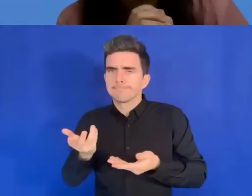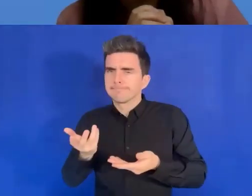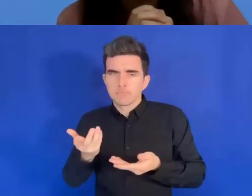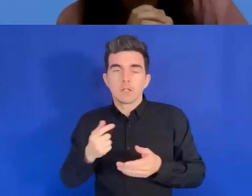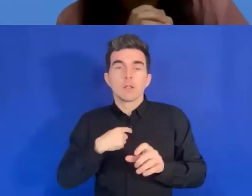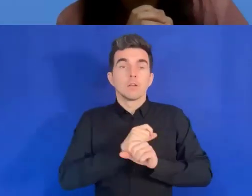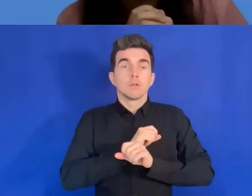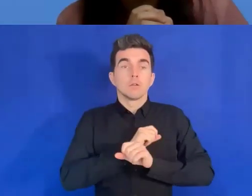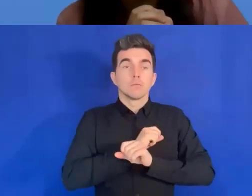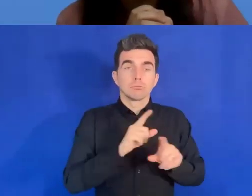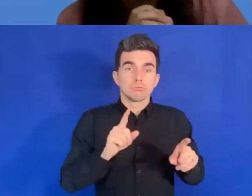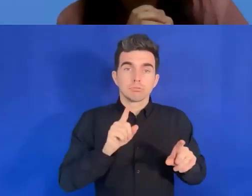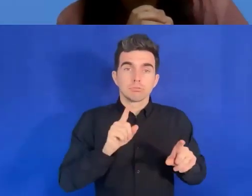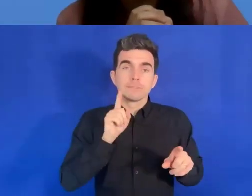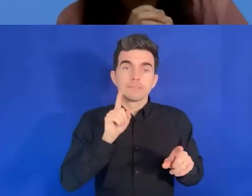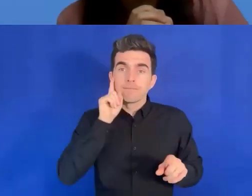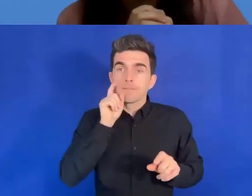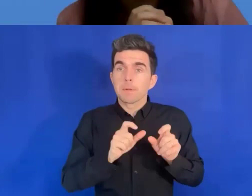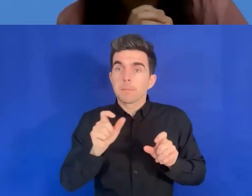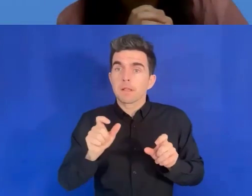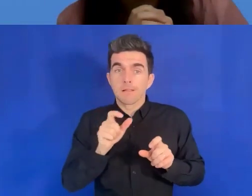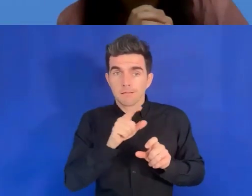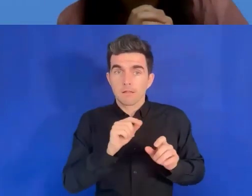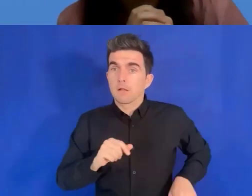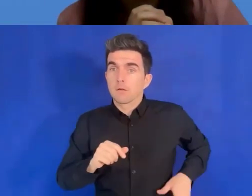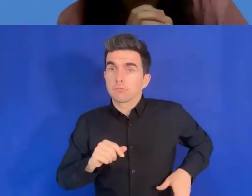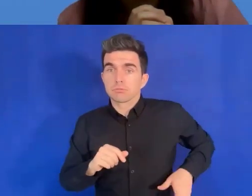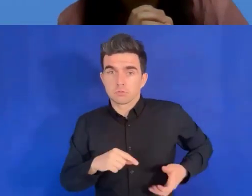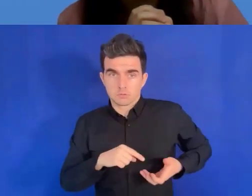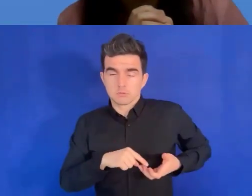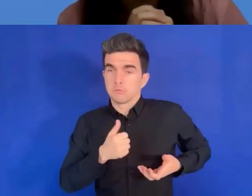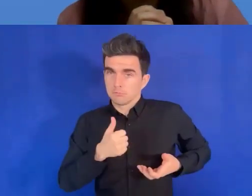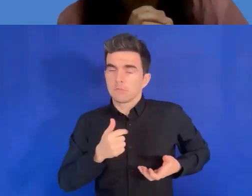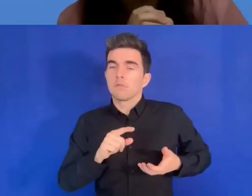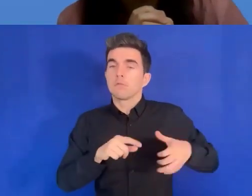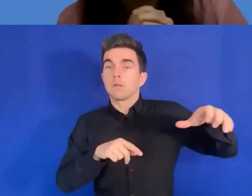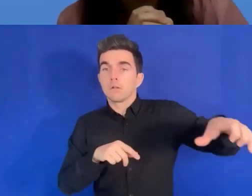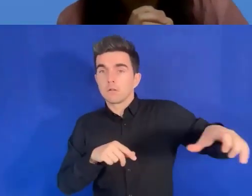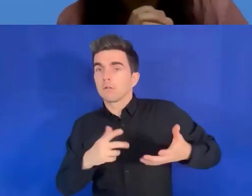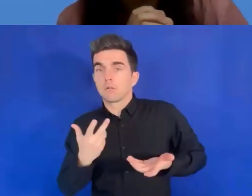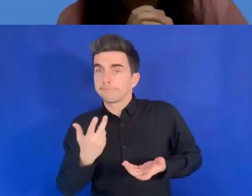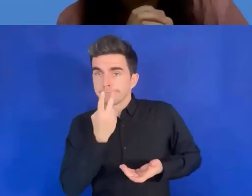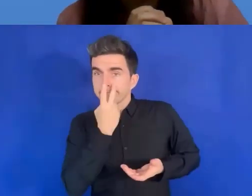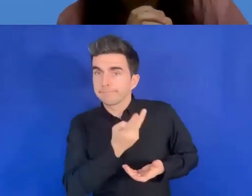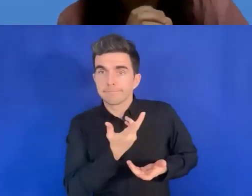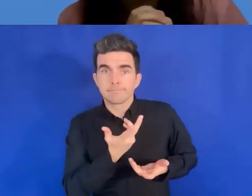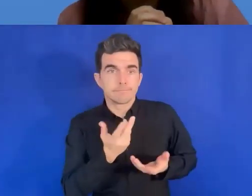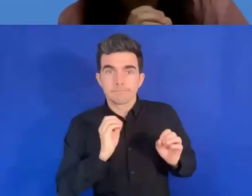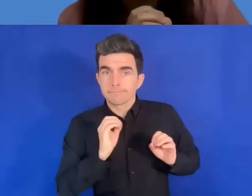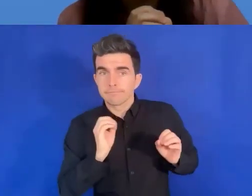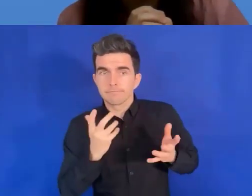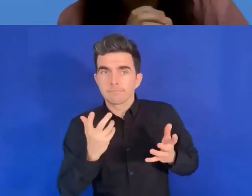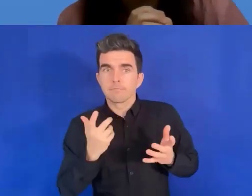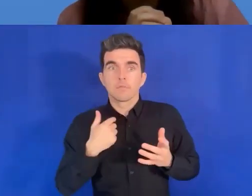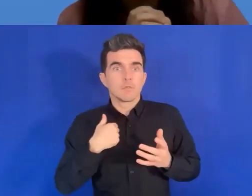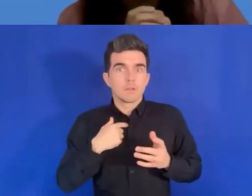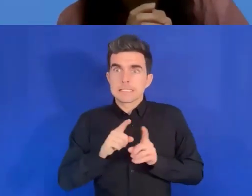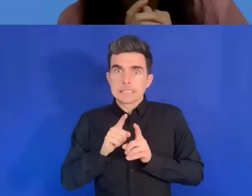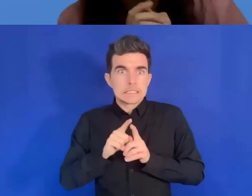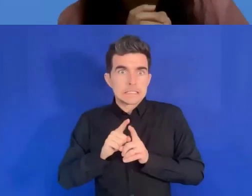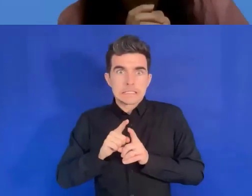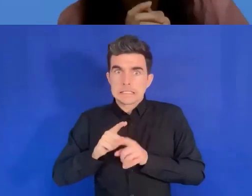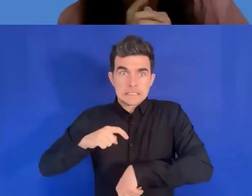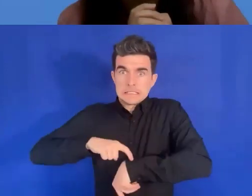certaines options, certaines dispositions et cela fait partie des efforts fournis par le